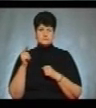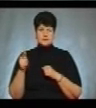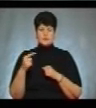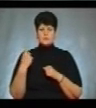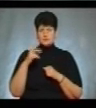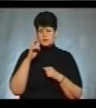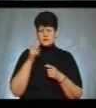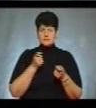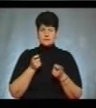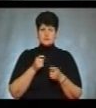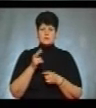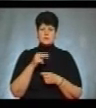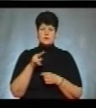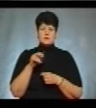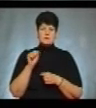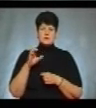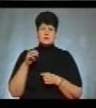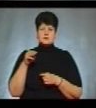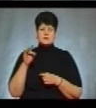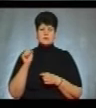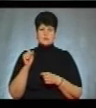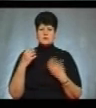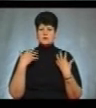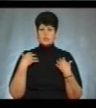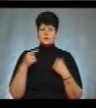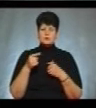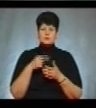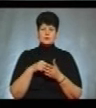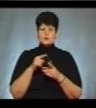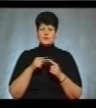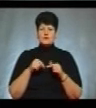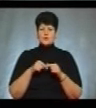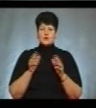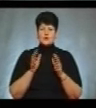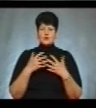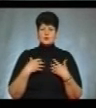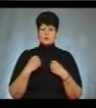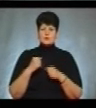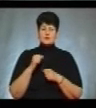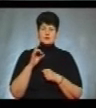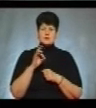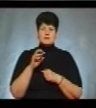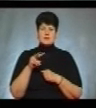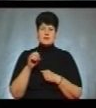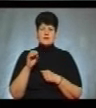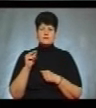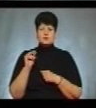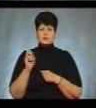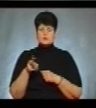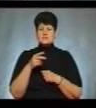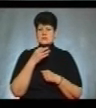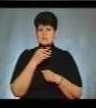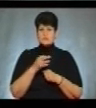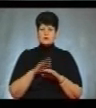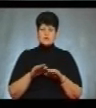облдержадміністрації Дмитро Пастернак. Начальник Тернопільського міського відділу охорони здоров'я Ростислав Левчук повідомив, що в дитячій